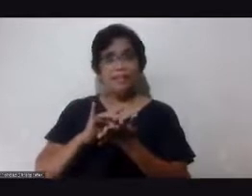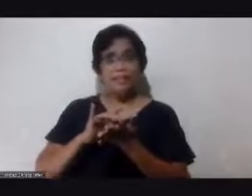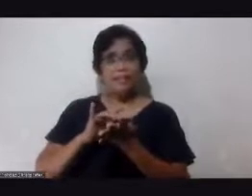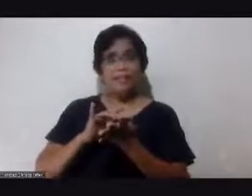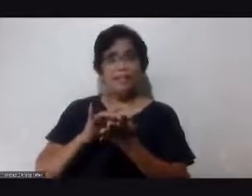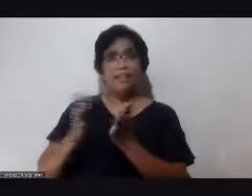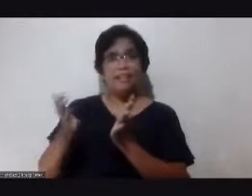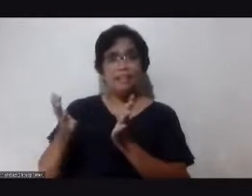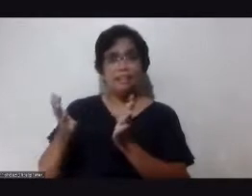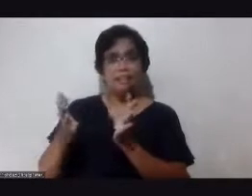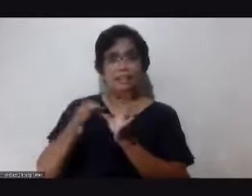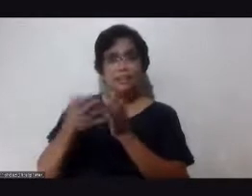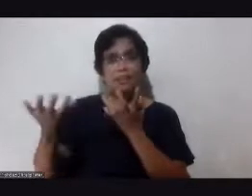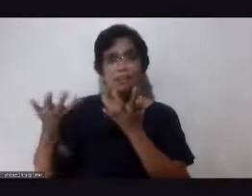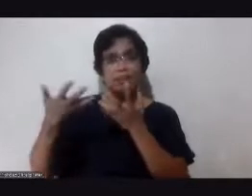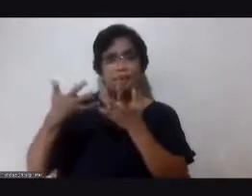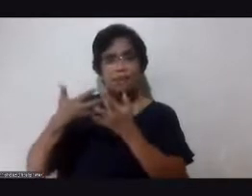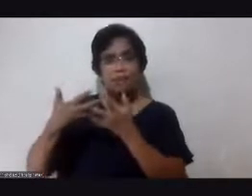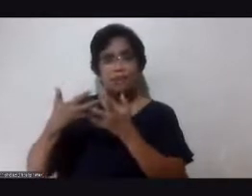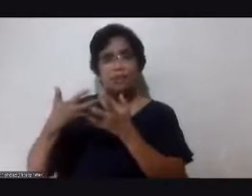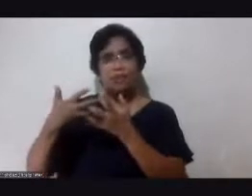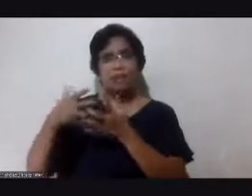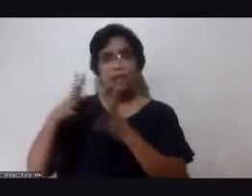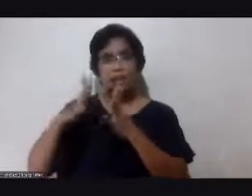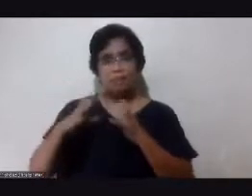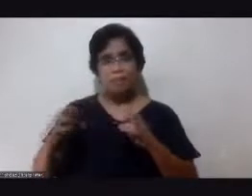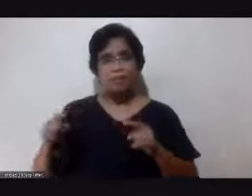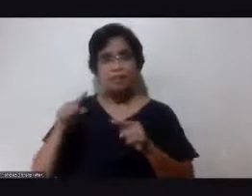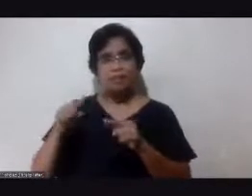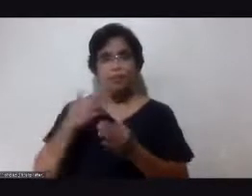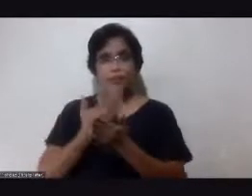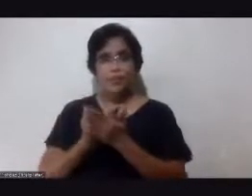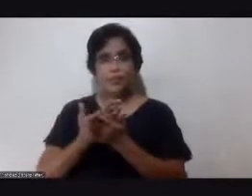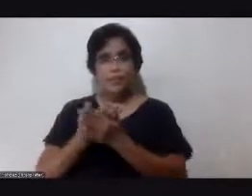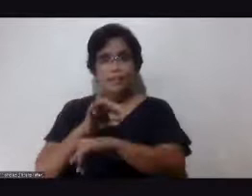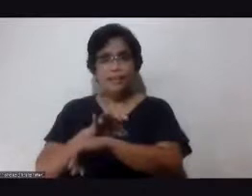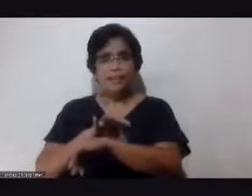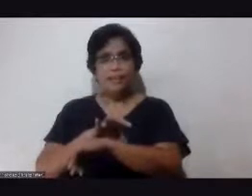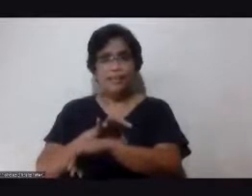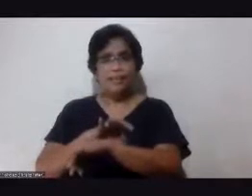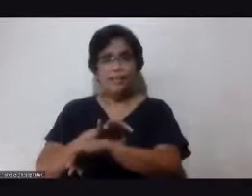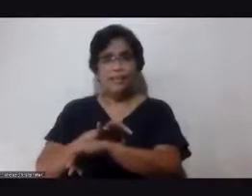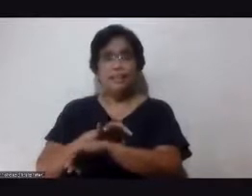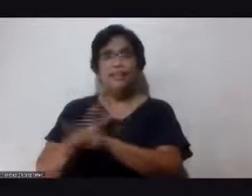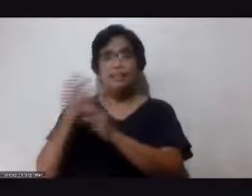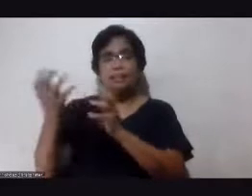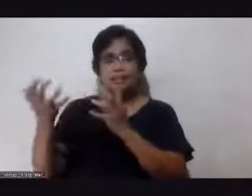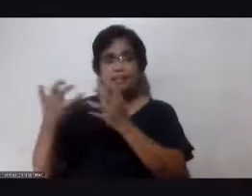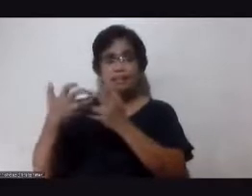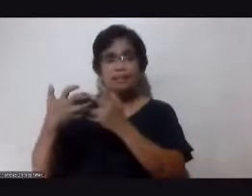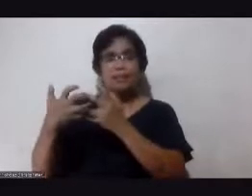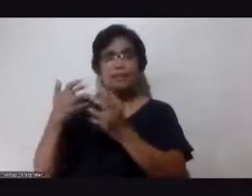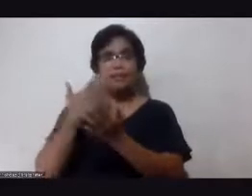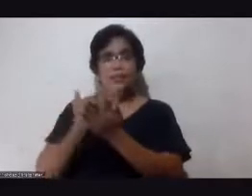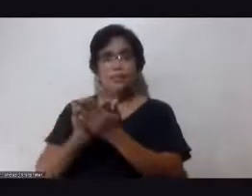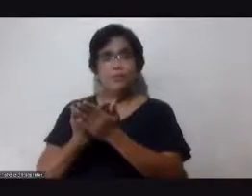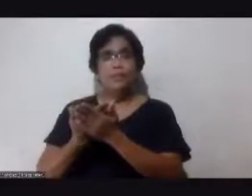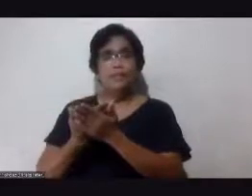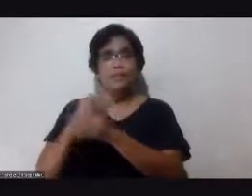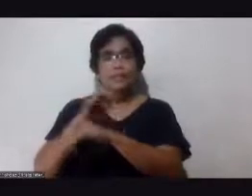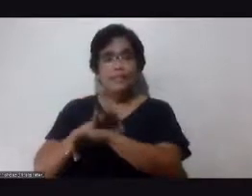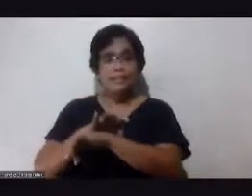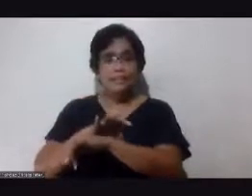ang ampalaya sa good skin okay inuugnay ang ampalaya sa good skin sa